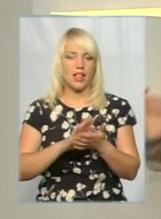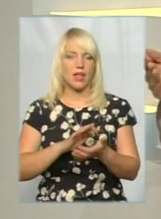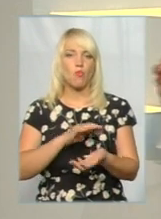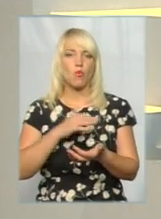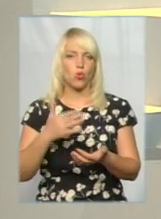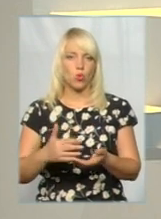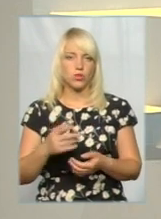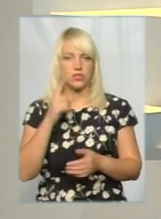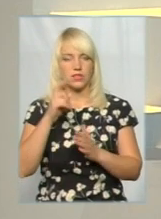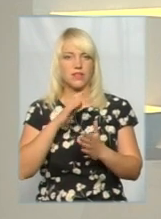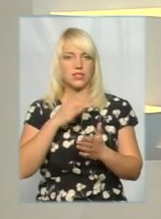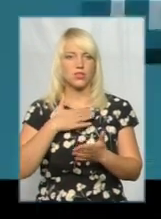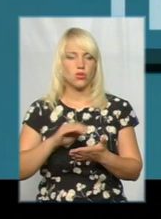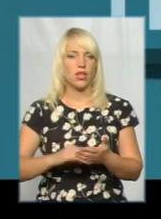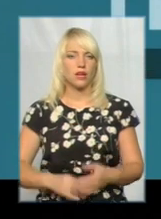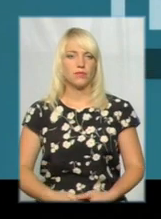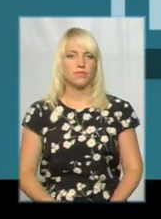Аріон. Прошу, у сюжеті.